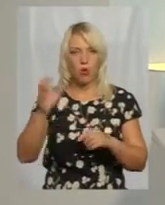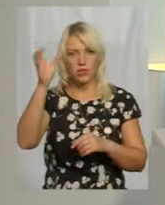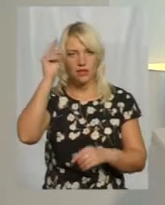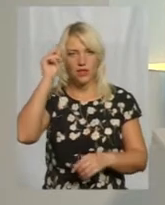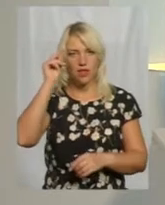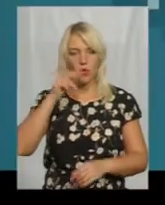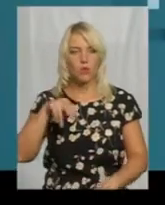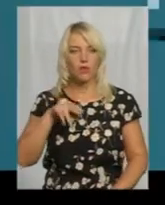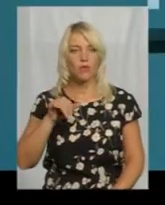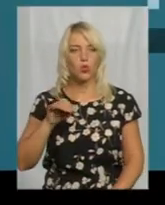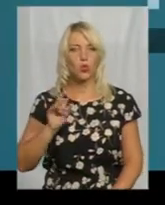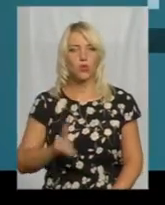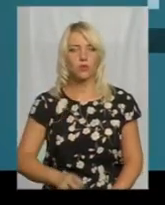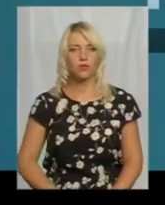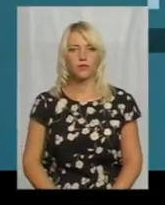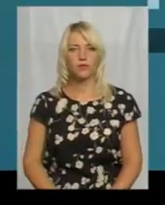Давайте послухаємо.